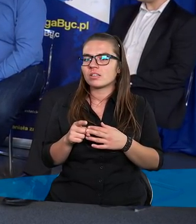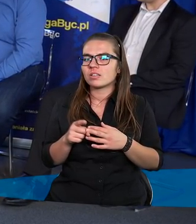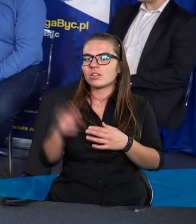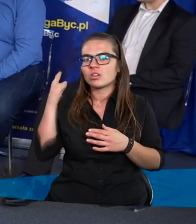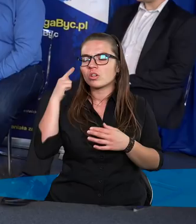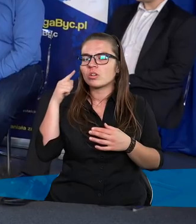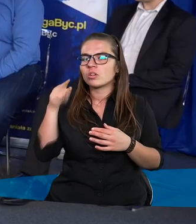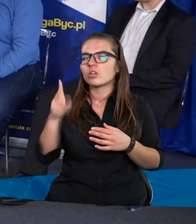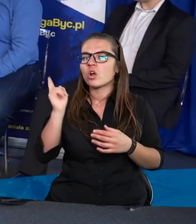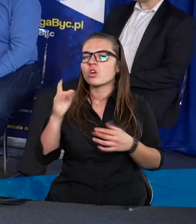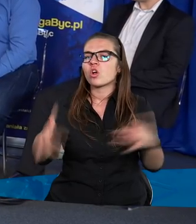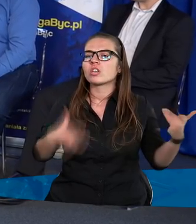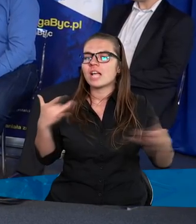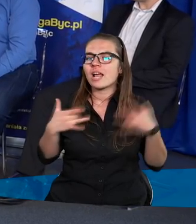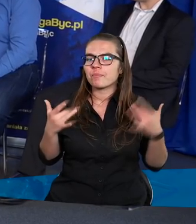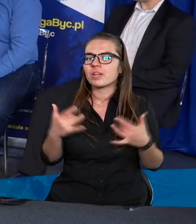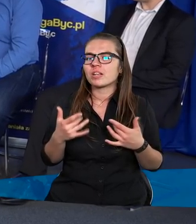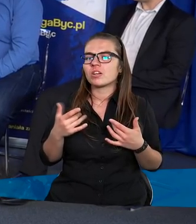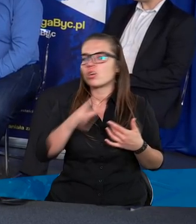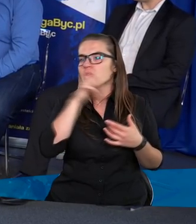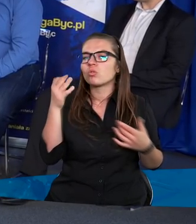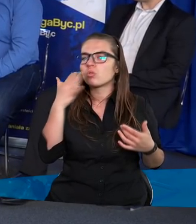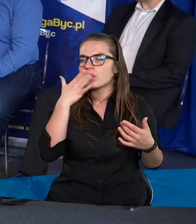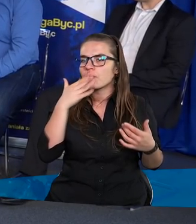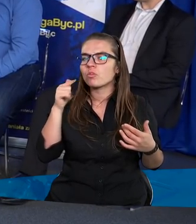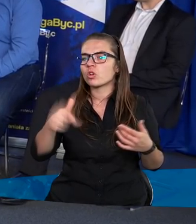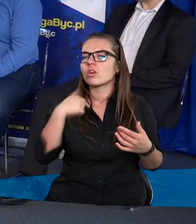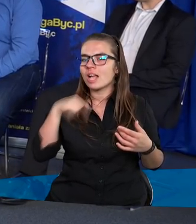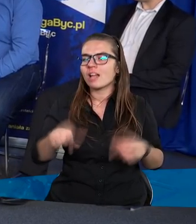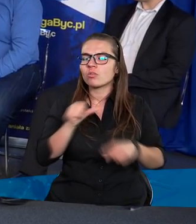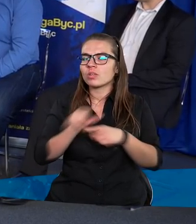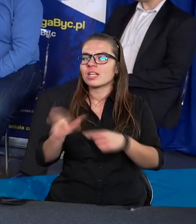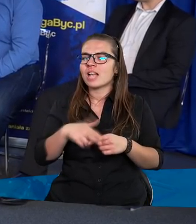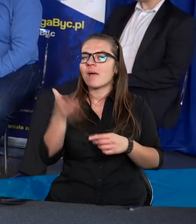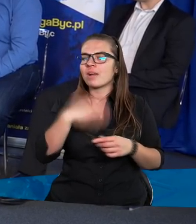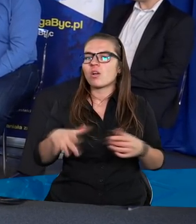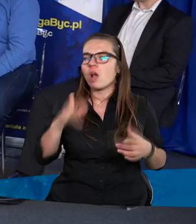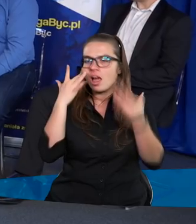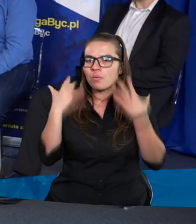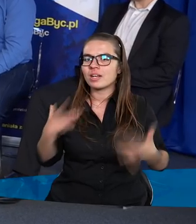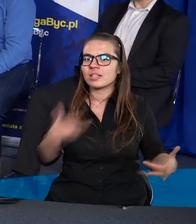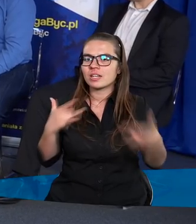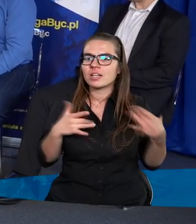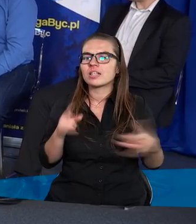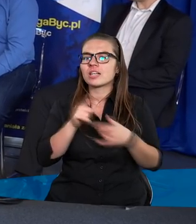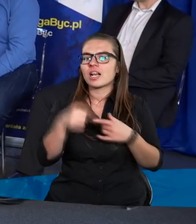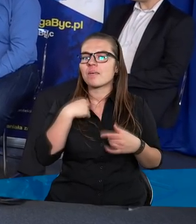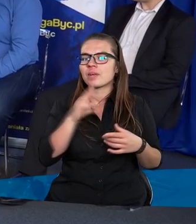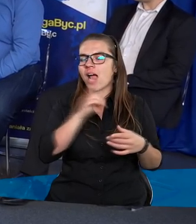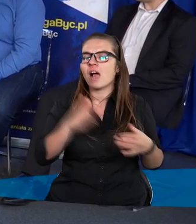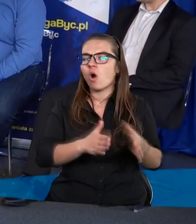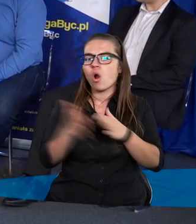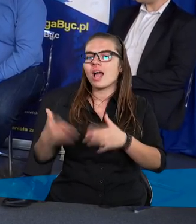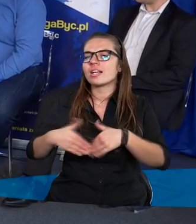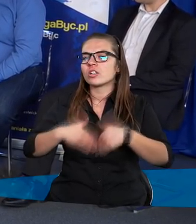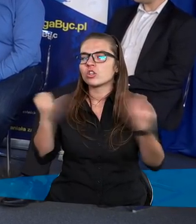zrozumienie, kto ile cierpi. Bo nieraz ludzie mówią, to ja tutaj jestem na tym padole łez i cierpienia, i dla mnie każdy kolejny